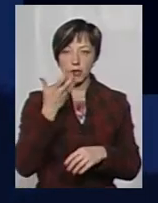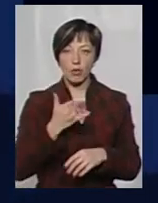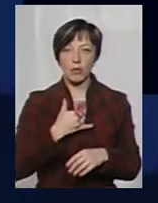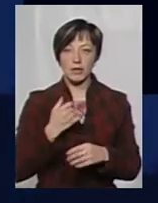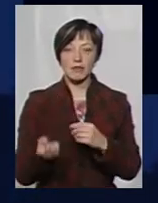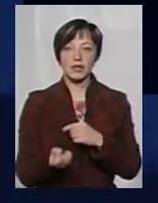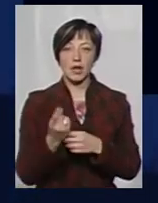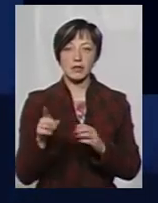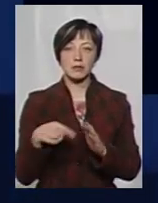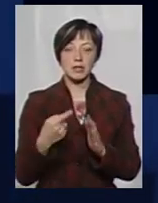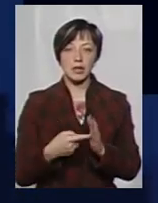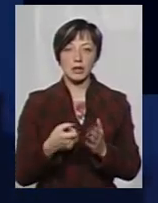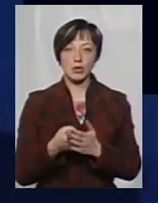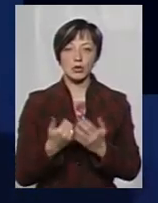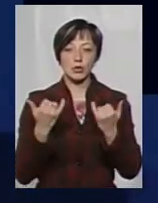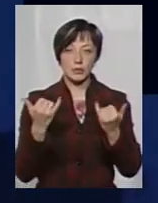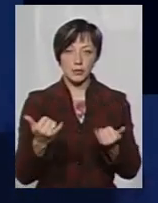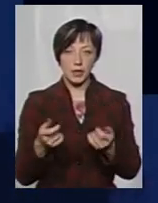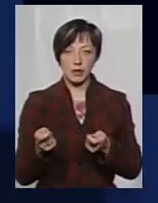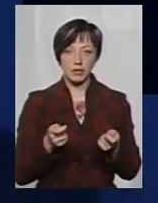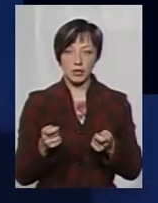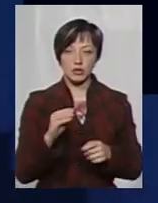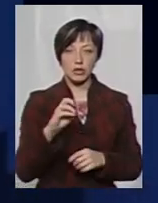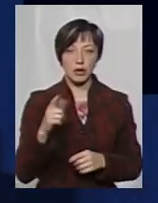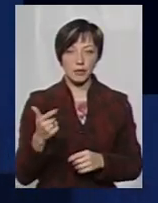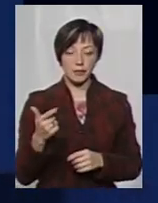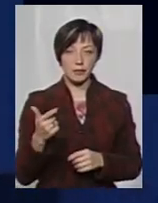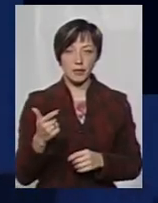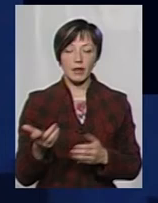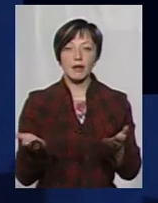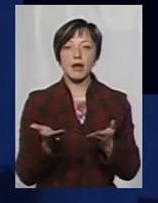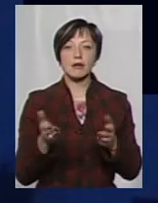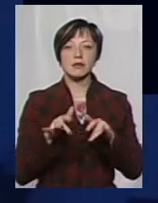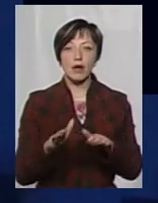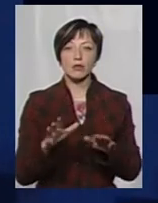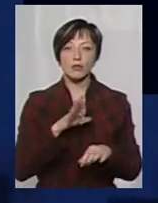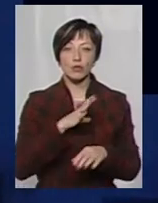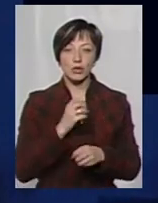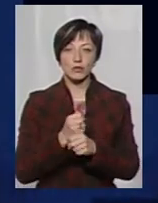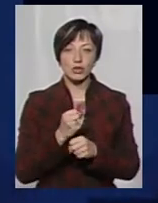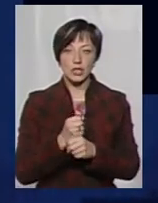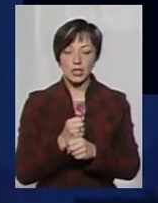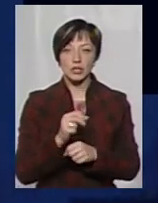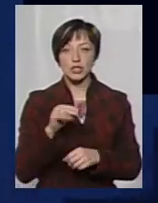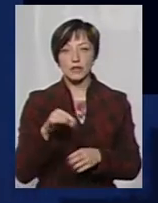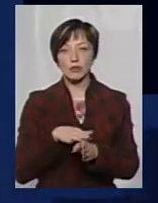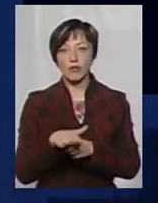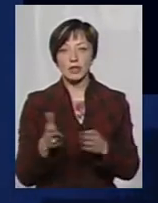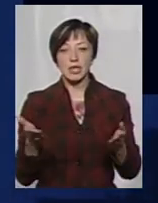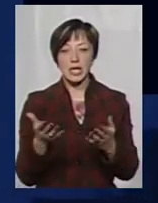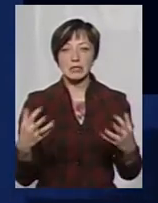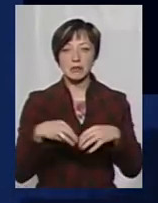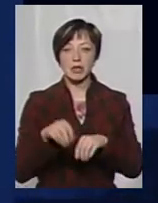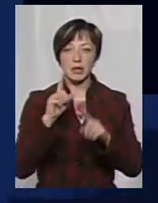У мене виникає запитання до нашого керівника обласного управління ЖКГ. Які заходи були в житті? Чи відбувалася якась